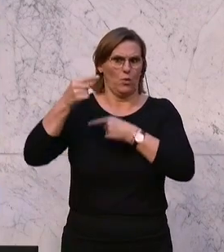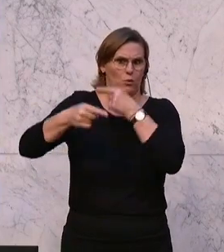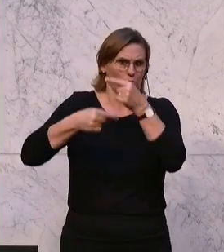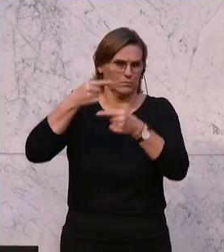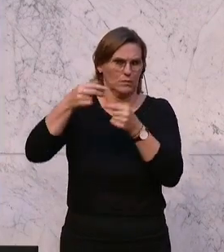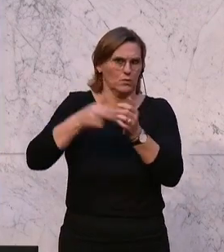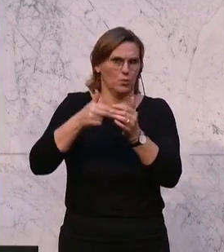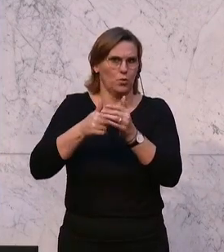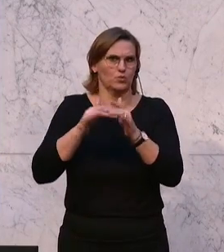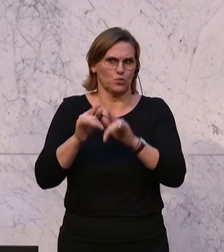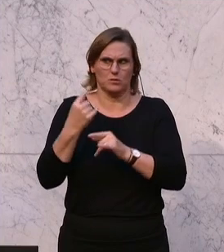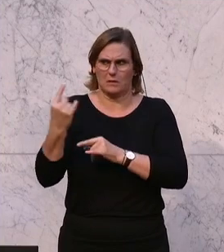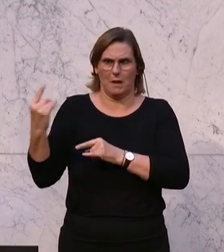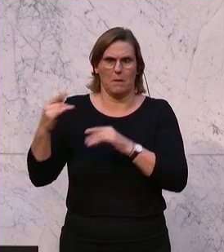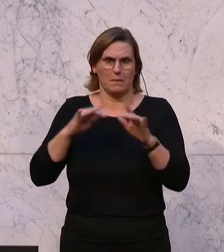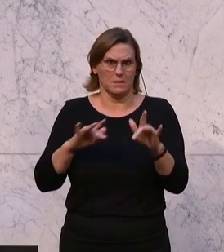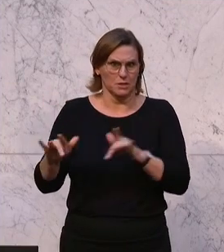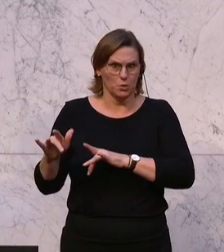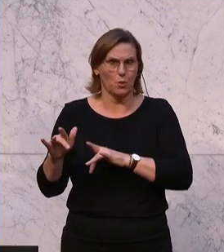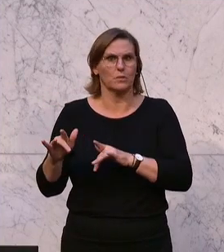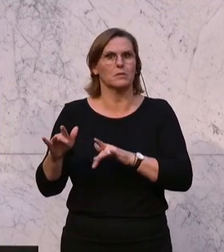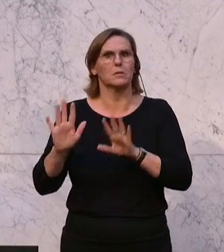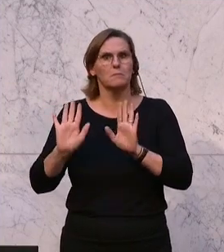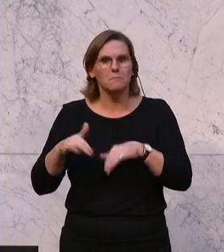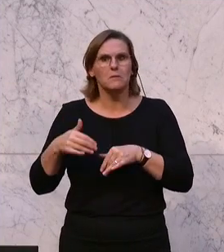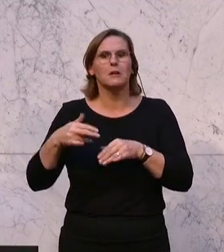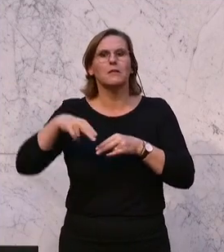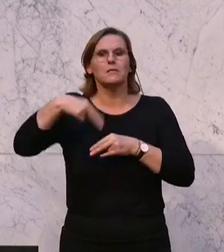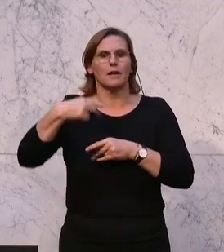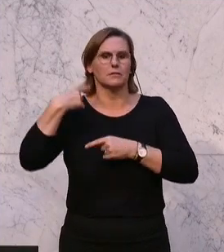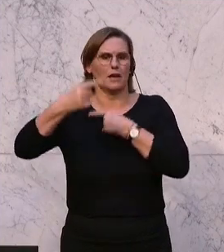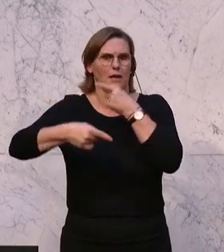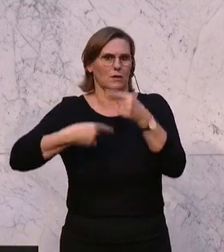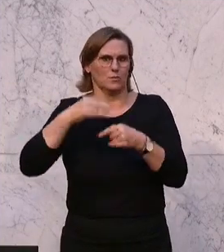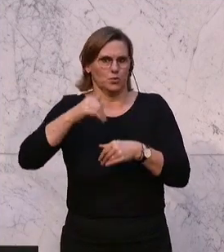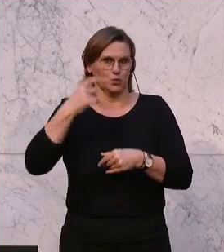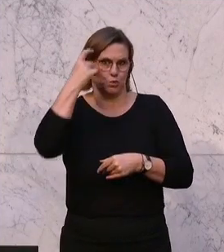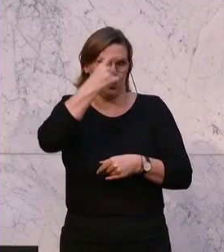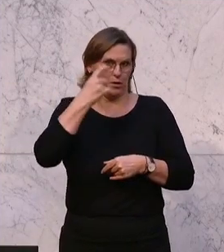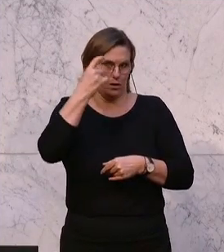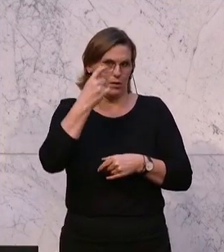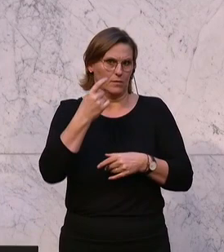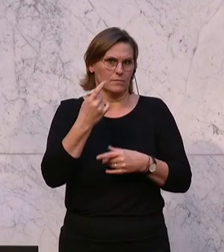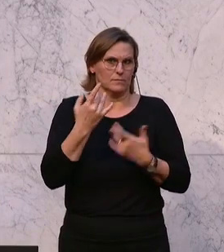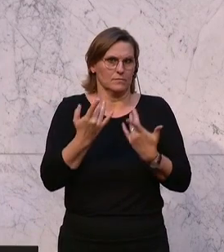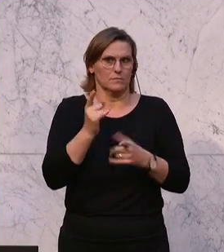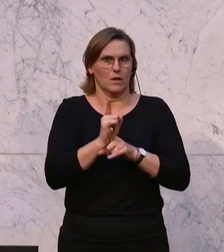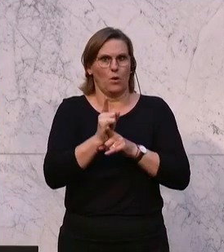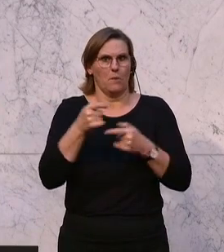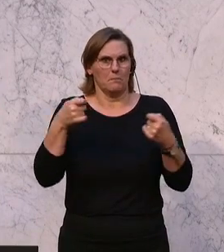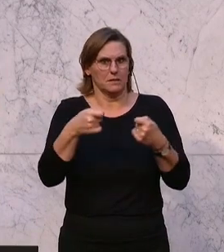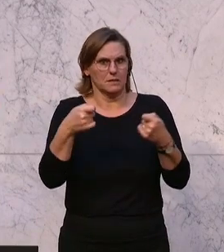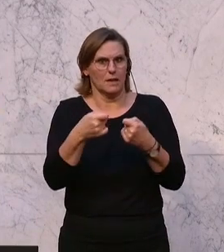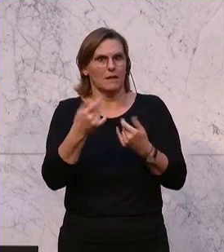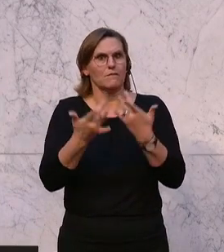der Herr Kogler schon in Pension sein oder sonst irgendwo. Das werden dann kommende Generationen bezahlen müssen. Vielleicht wird es auch der Herr Finanzminister